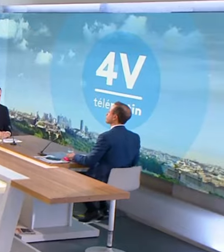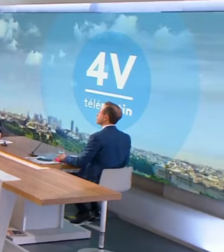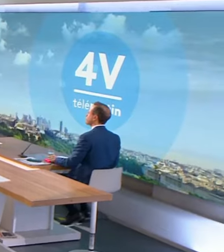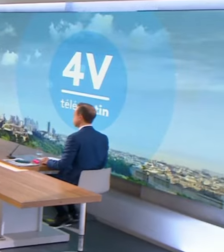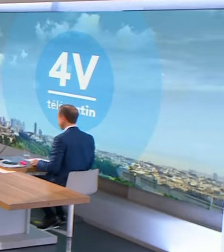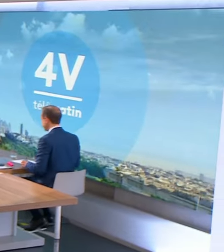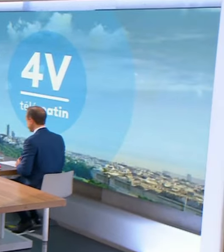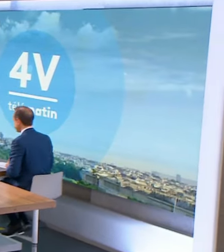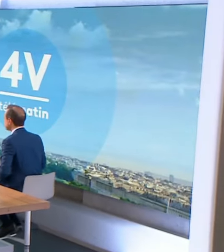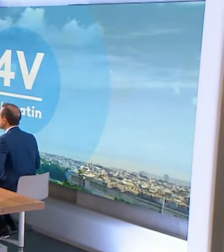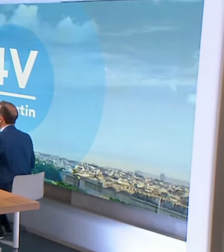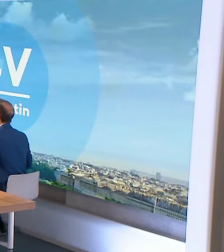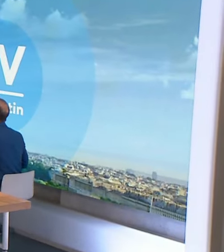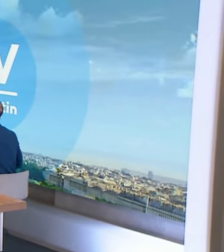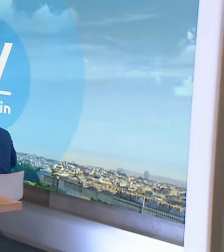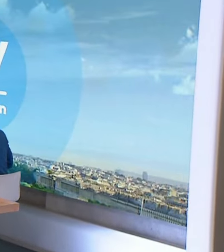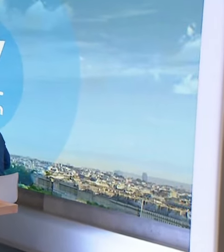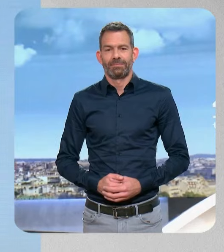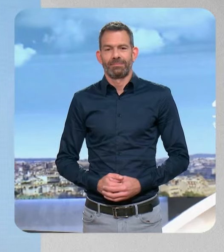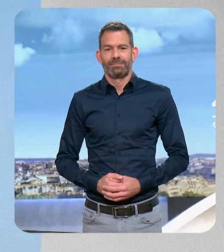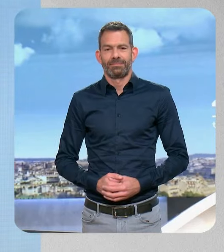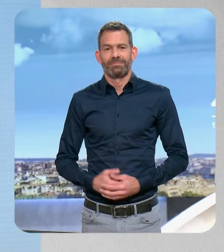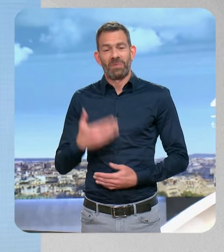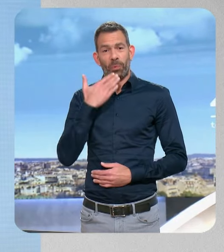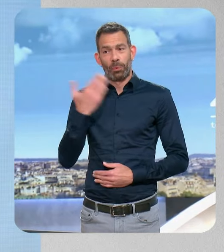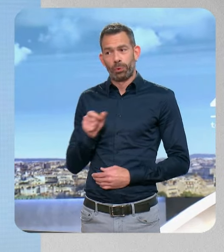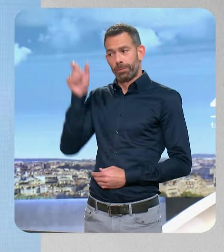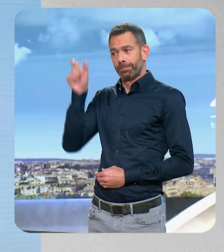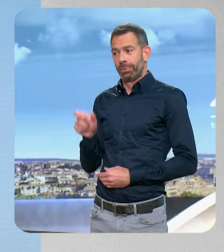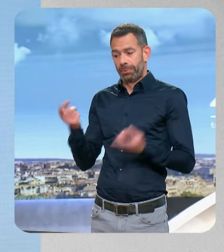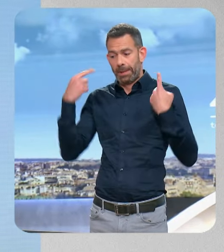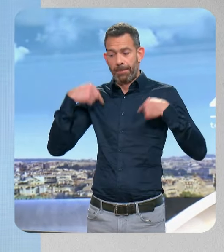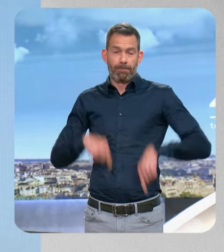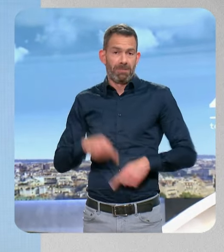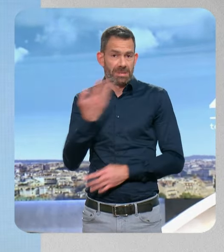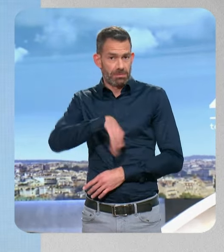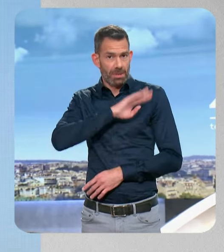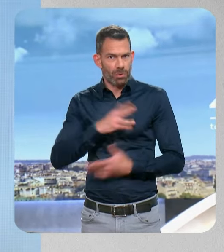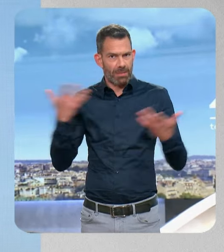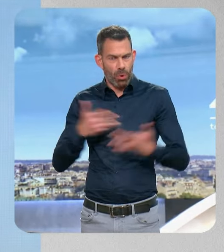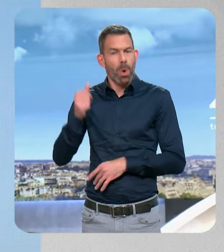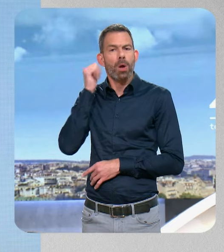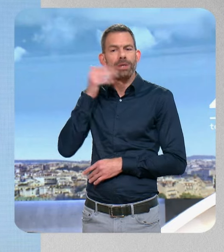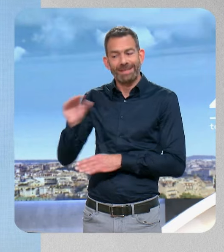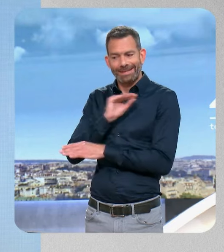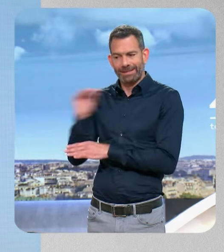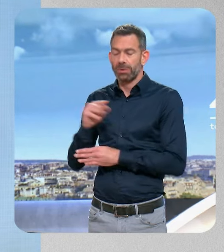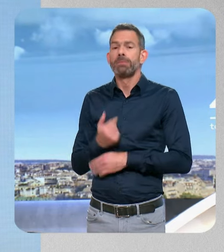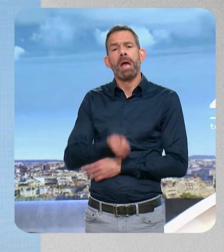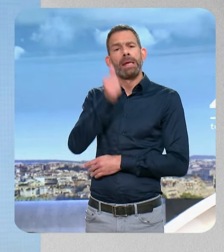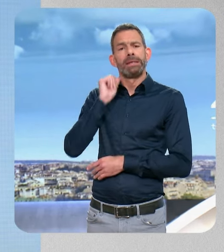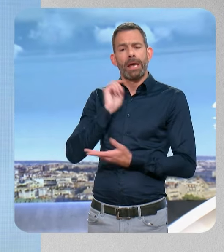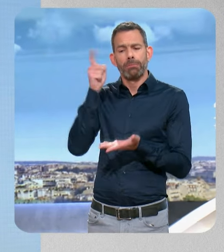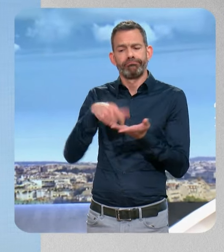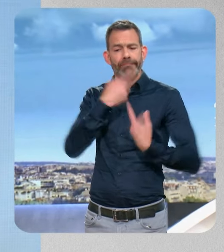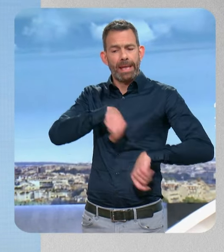– Bienvenue dans les 4V, Nicolas d'Aragon, des inondations meurtrières ont touché hier la région de Valence, en Espagne, au moins 95